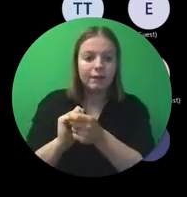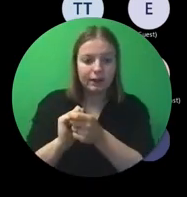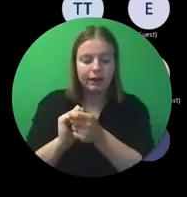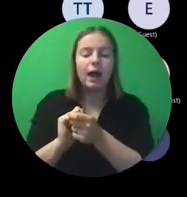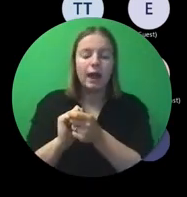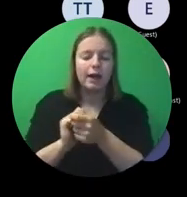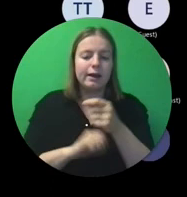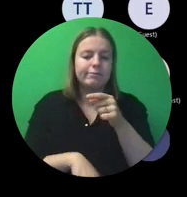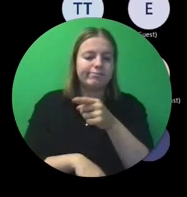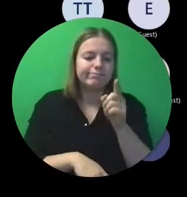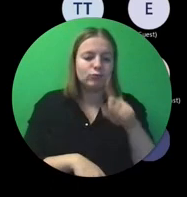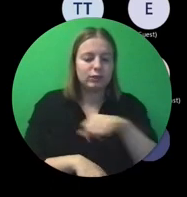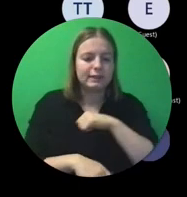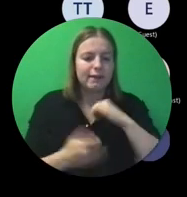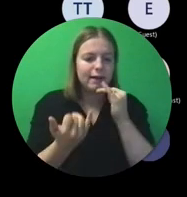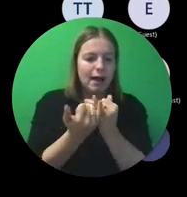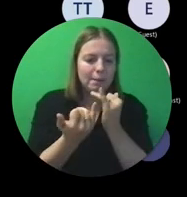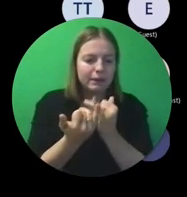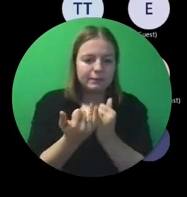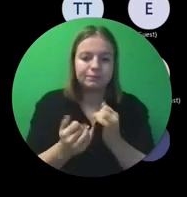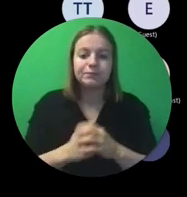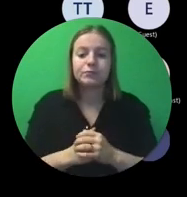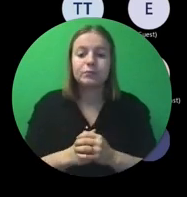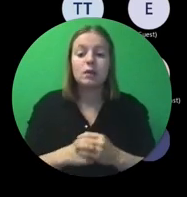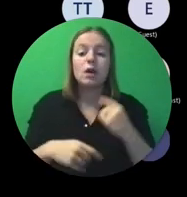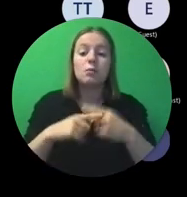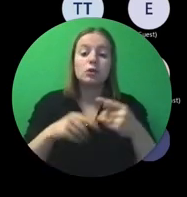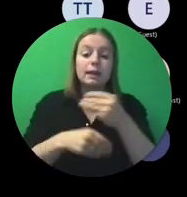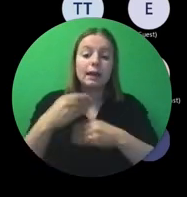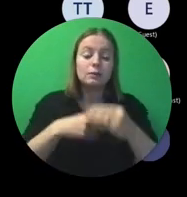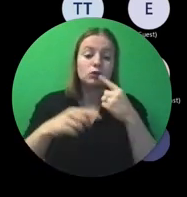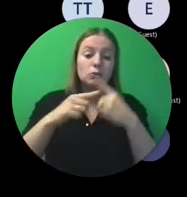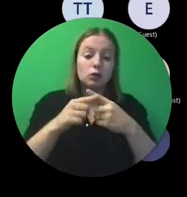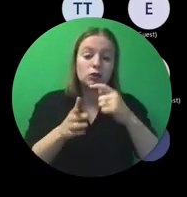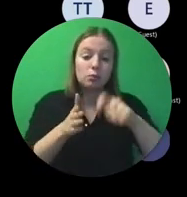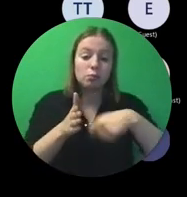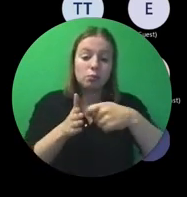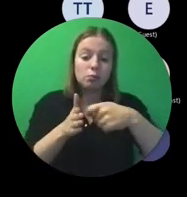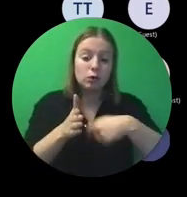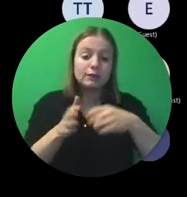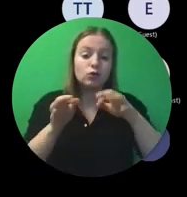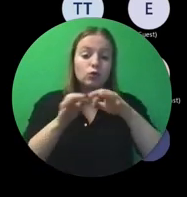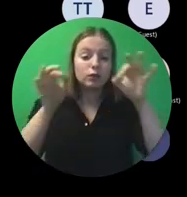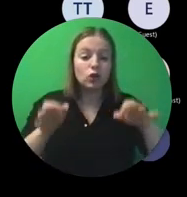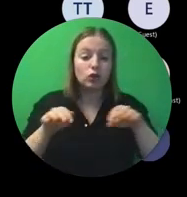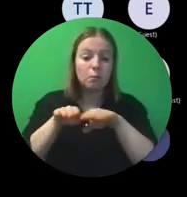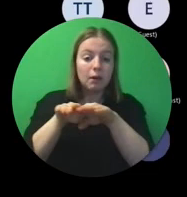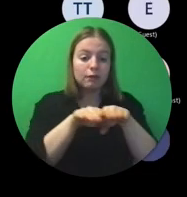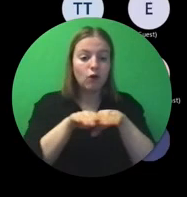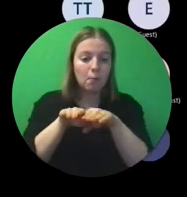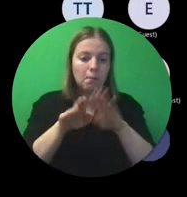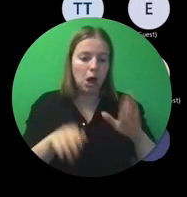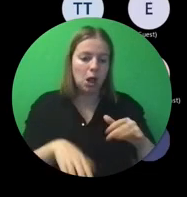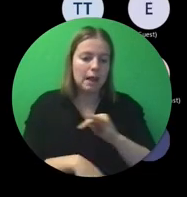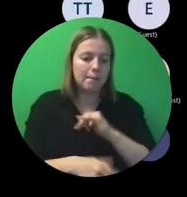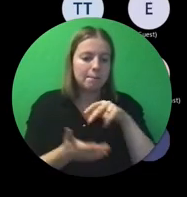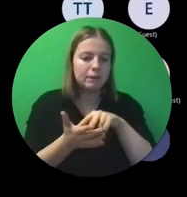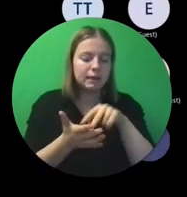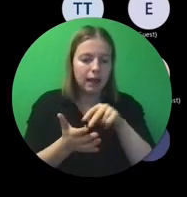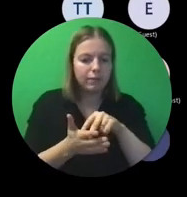je dat daar zelf moeten aanpassen. En het Erasmus Plus Project Results Platform bestaat ook al een tijd. Daar ga je je